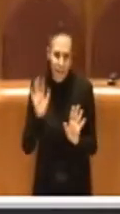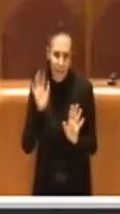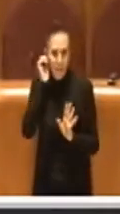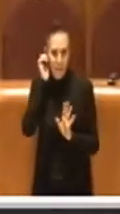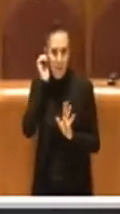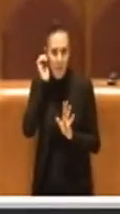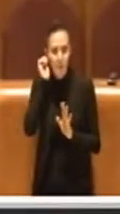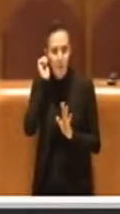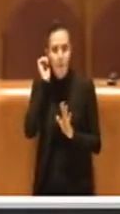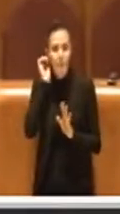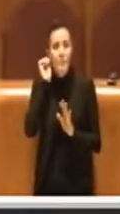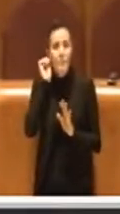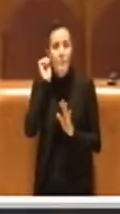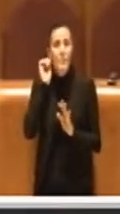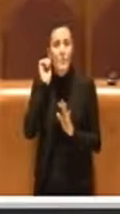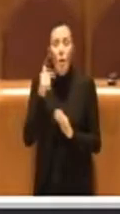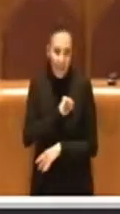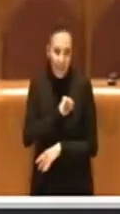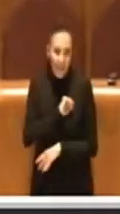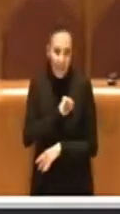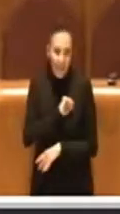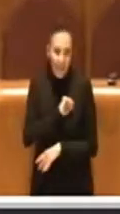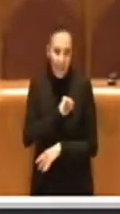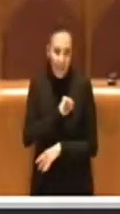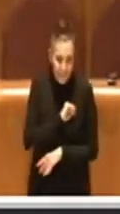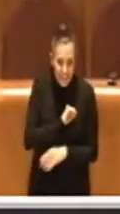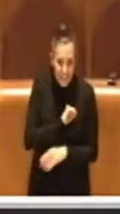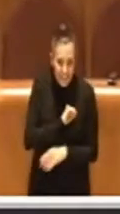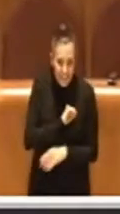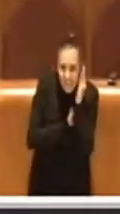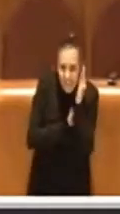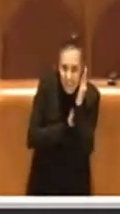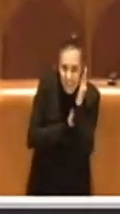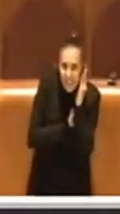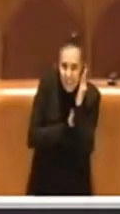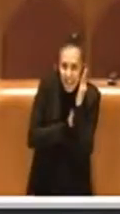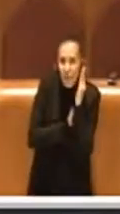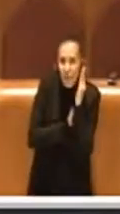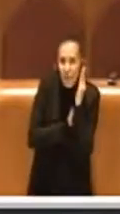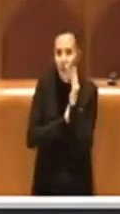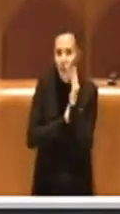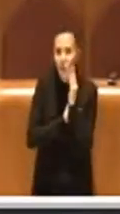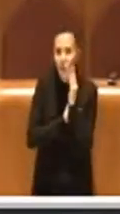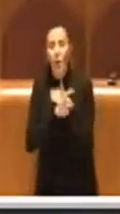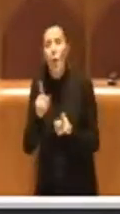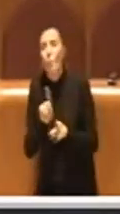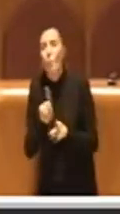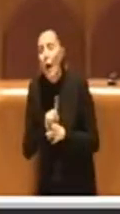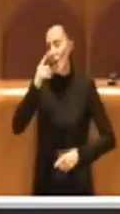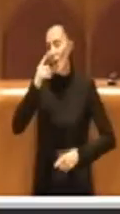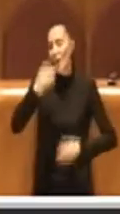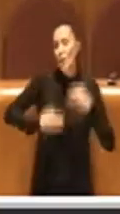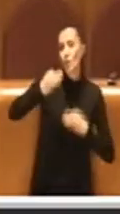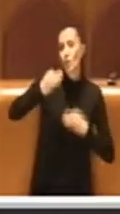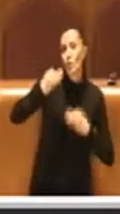Quindi, insomma, non credo che qualcuno ci venga a cercare se non approviamo i debiti fuori di bilancio.